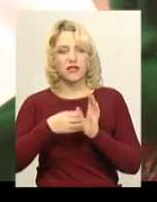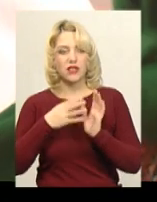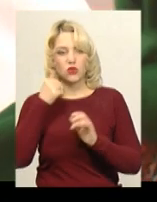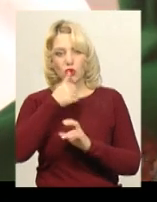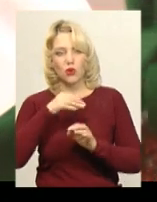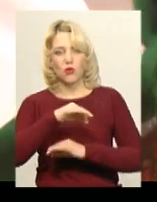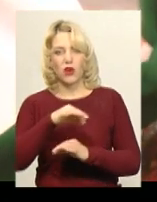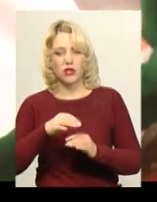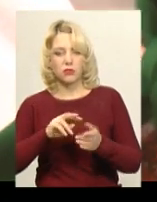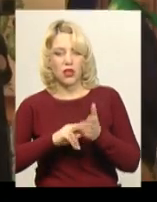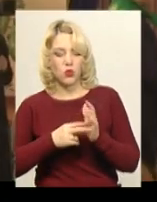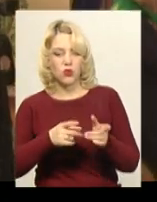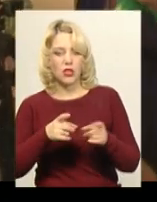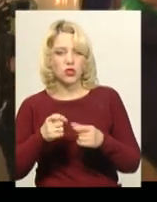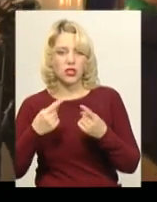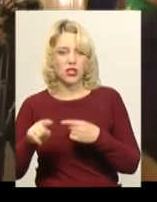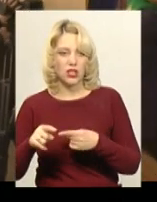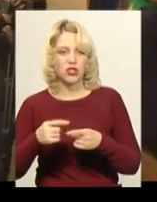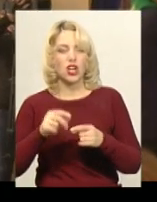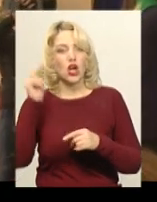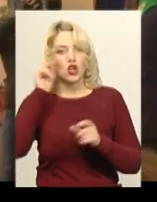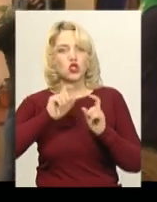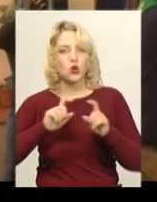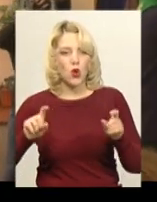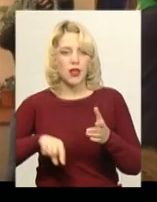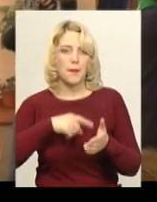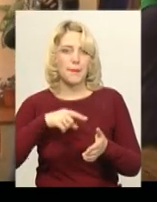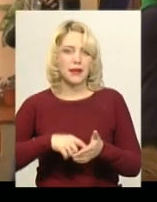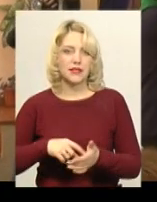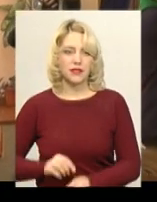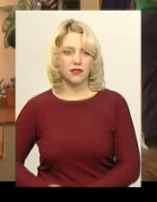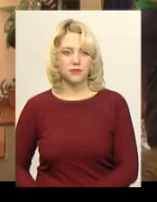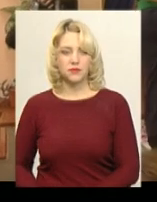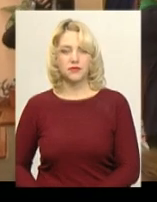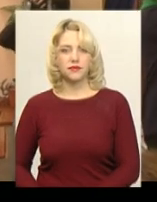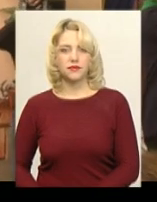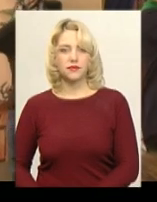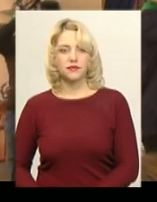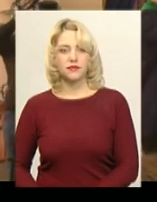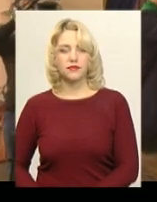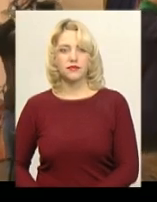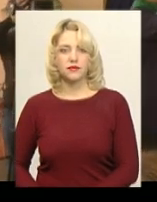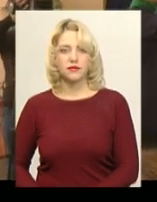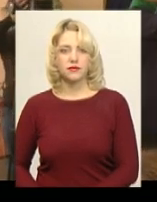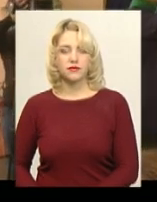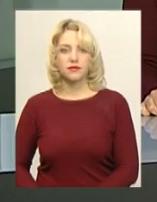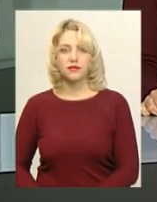проєкту планують долучити інші школи міста, додає Олег Шенкарук. Анастасія Олексюк, Віктор Кривий, новини, Поділля, центр.